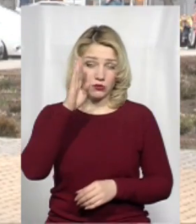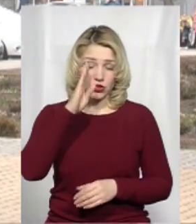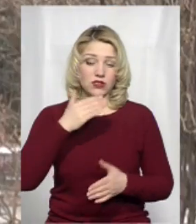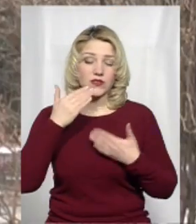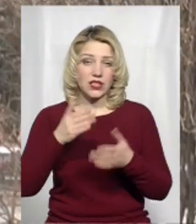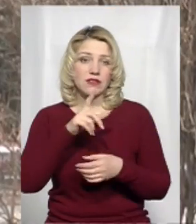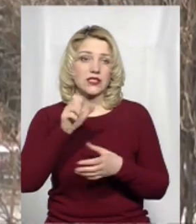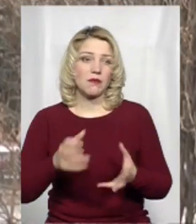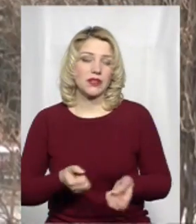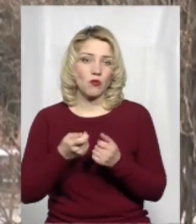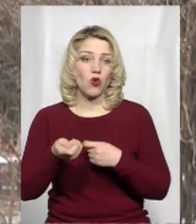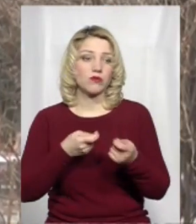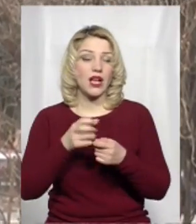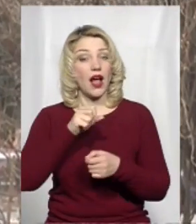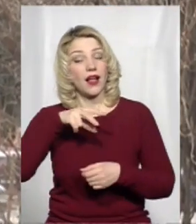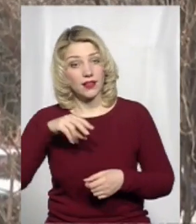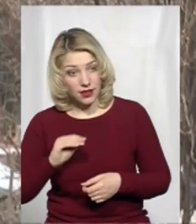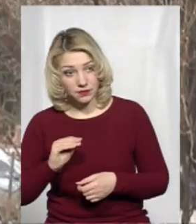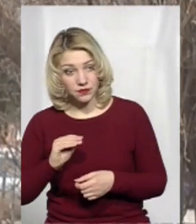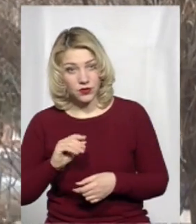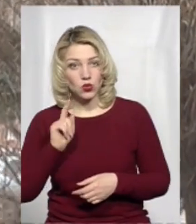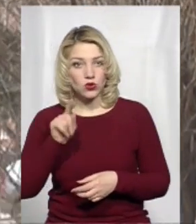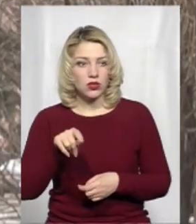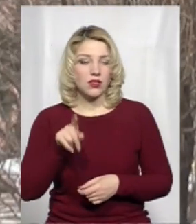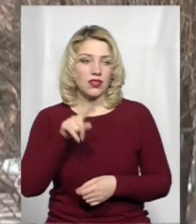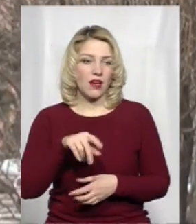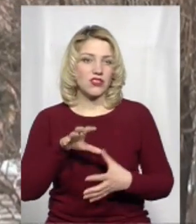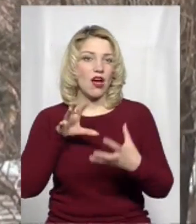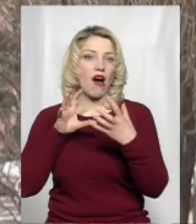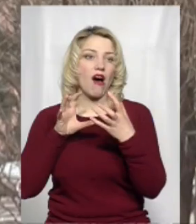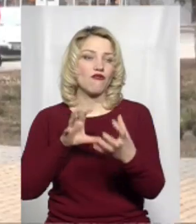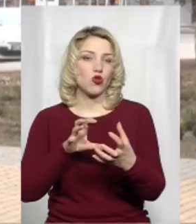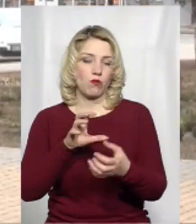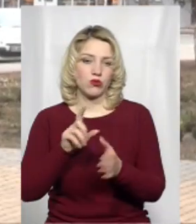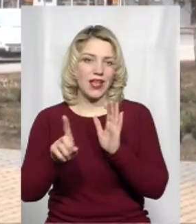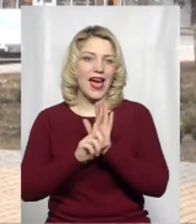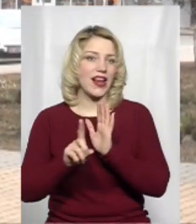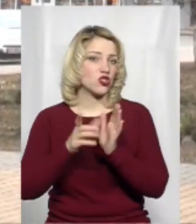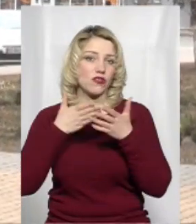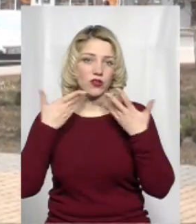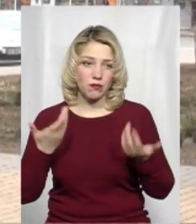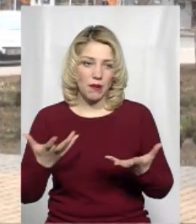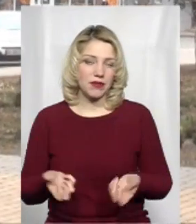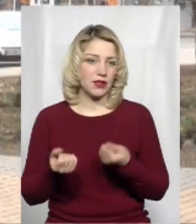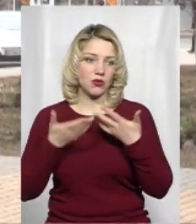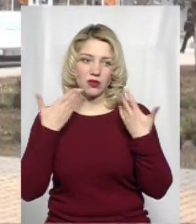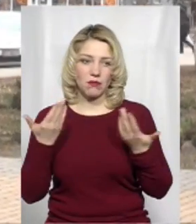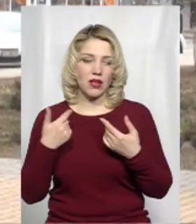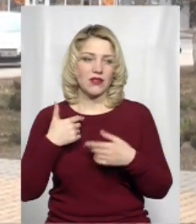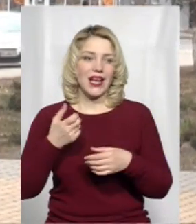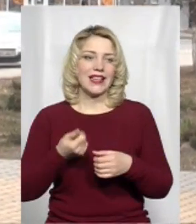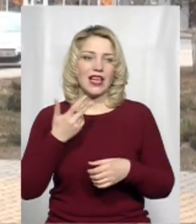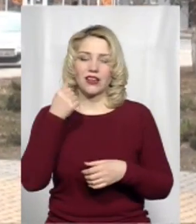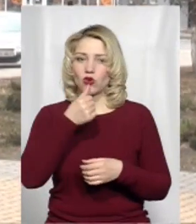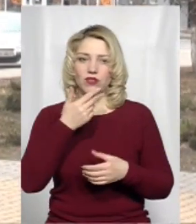адміністрації. Але туди навіть, до речі, автобус рейсовий не ходить, підтримки не знайшлося. От ми вже декілька років не були,